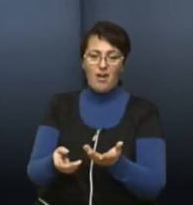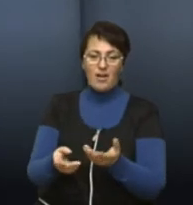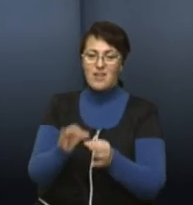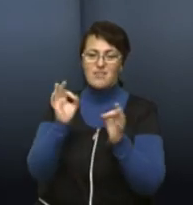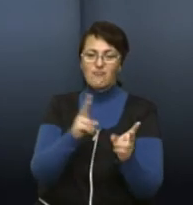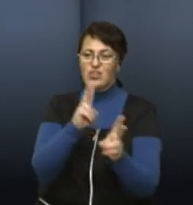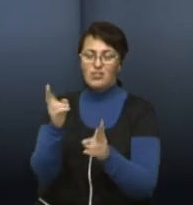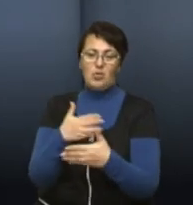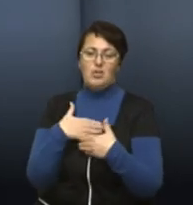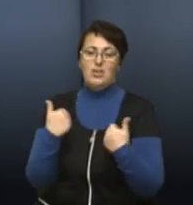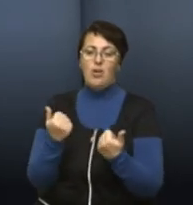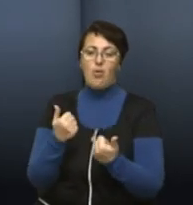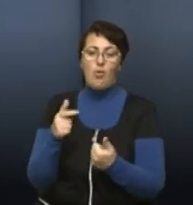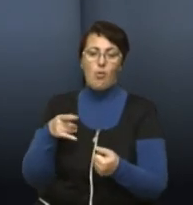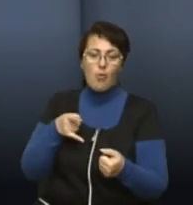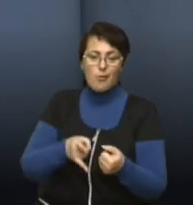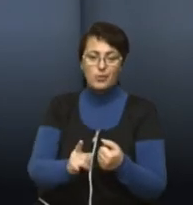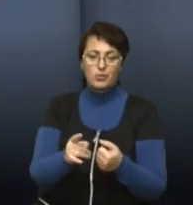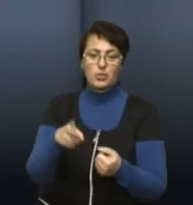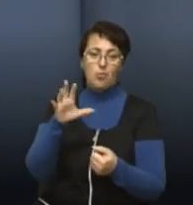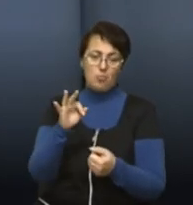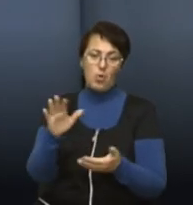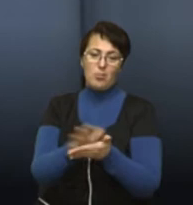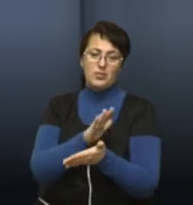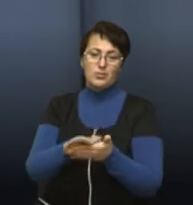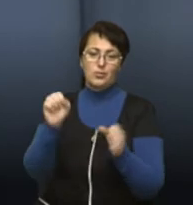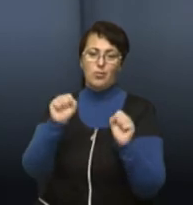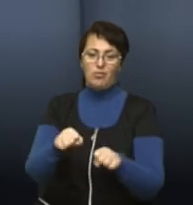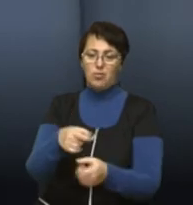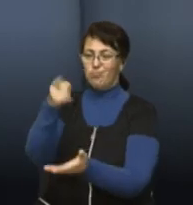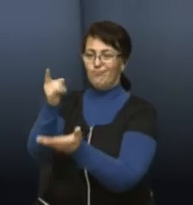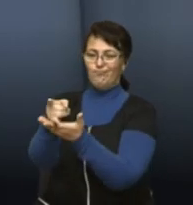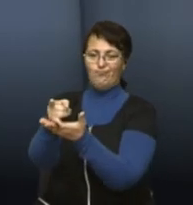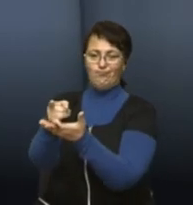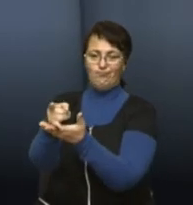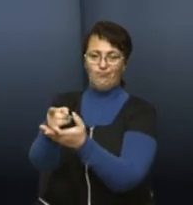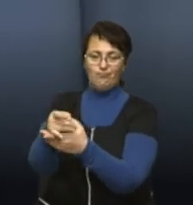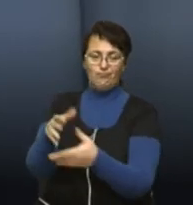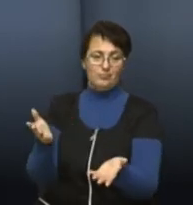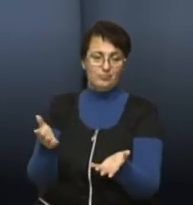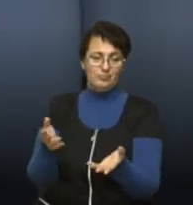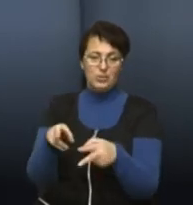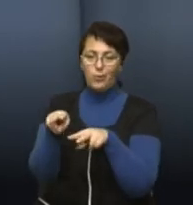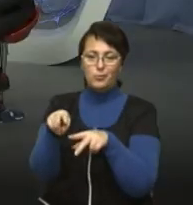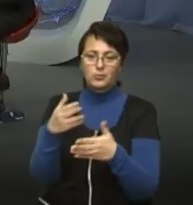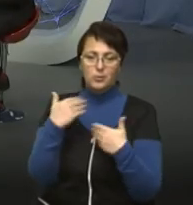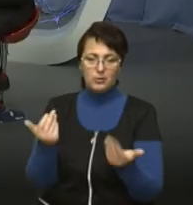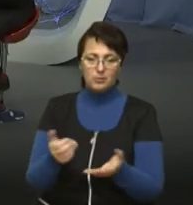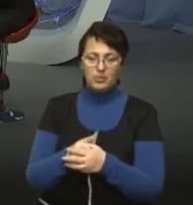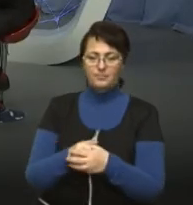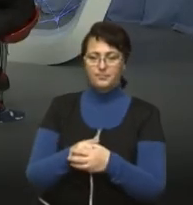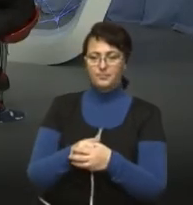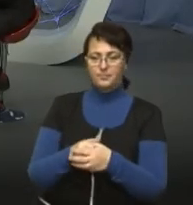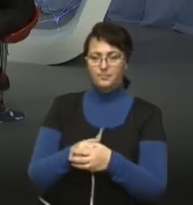більшість водіїв не захочуть їхати, оскільки можна практично безкоштовно і безконтрольно паркуватися на вулиці. Давайте